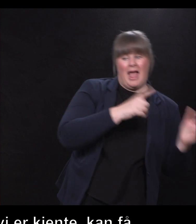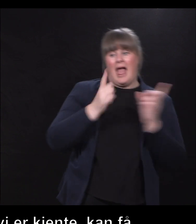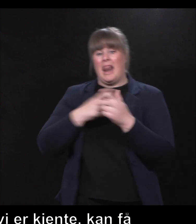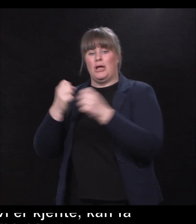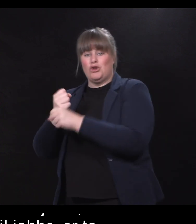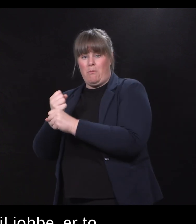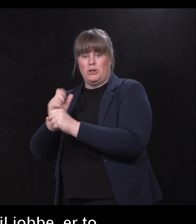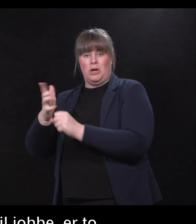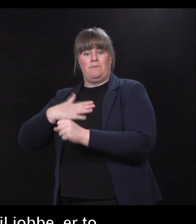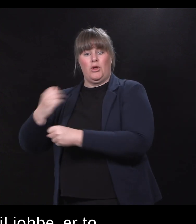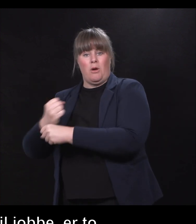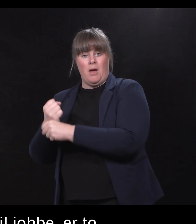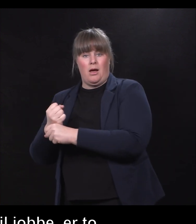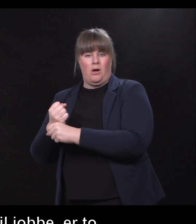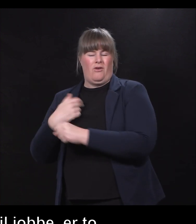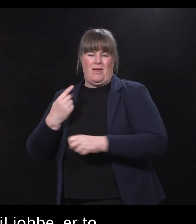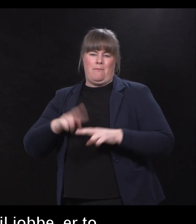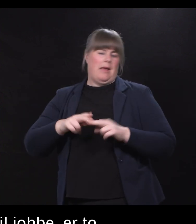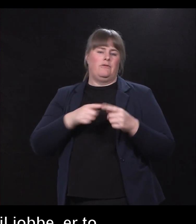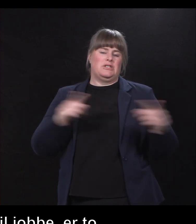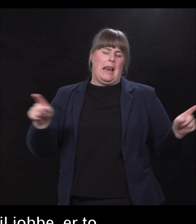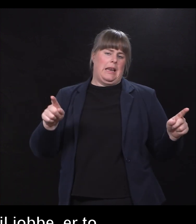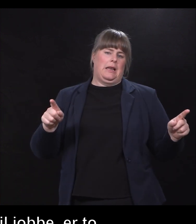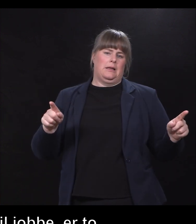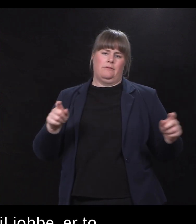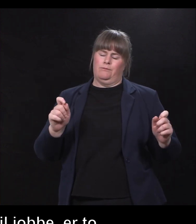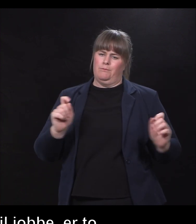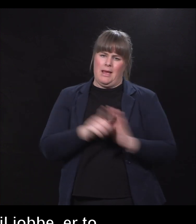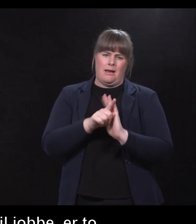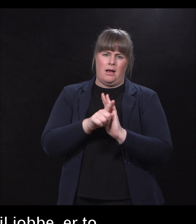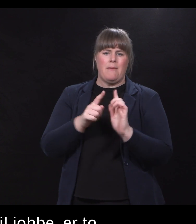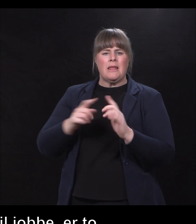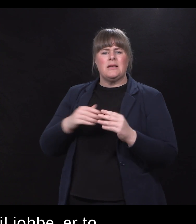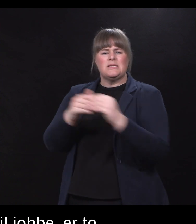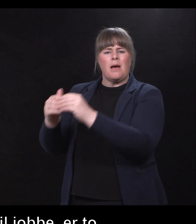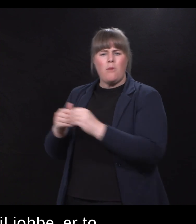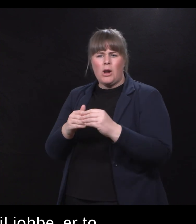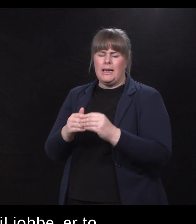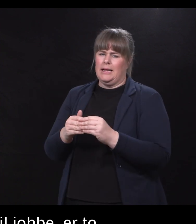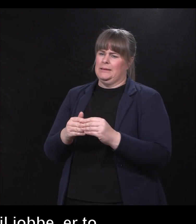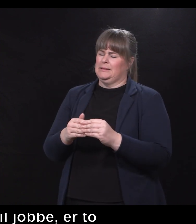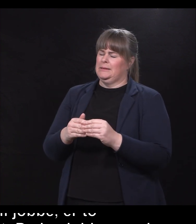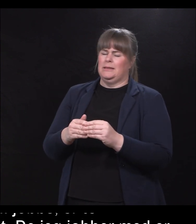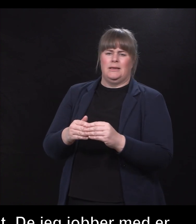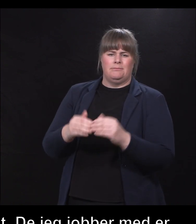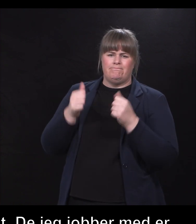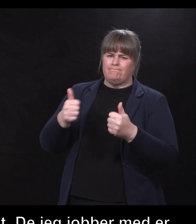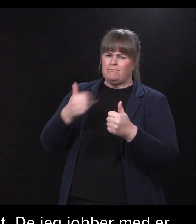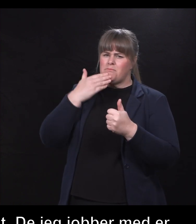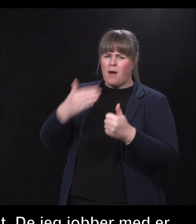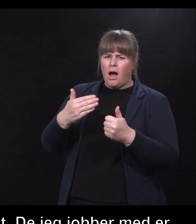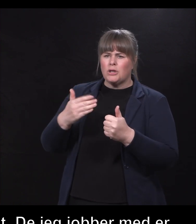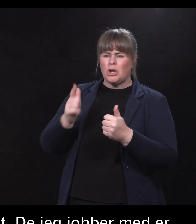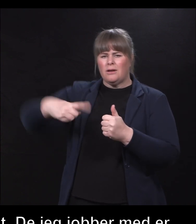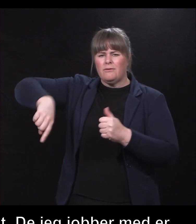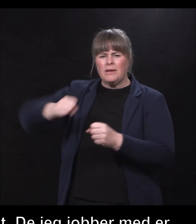samholdet er det like, vil jeg si. Fordi jeg jobber med er akkurat det samme som i fjor, men at det kommer